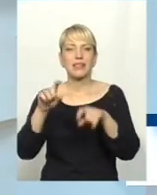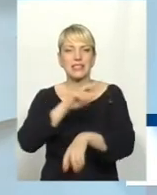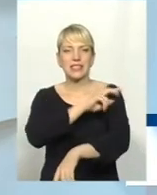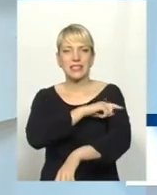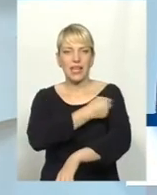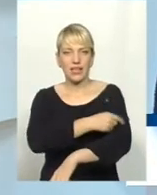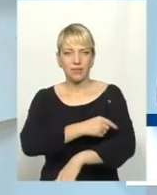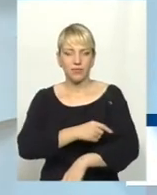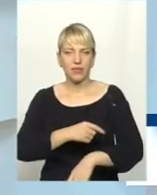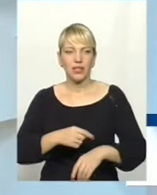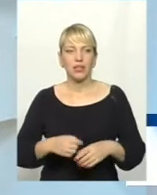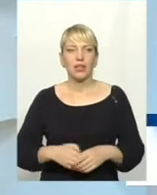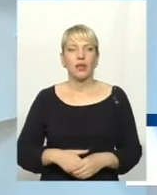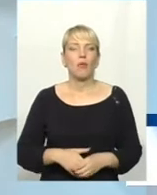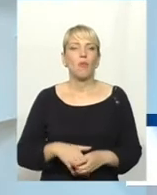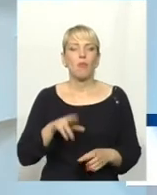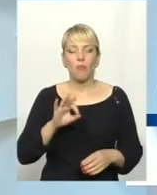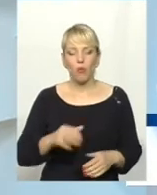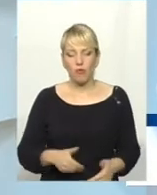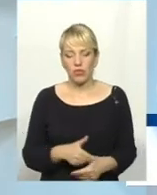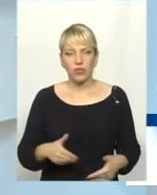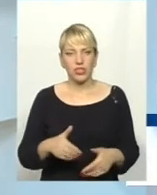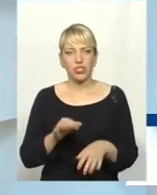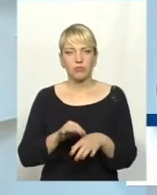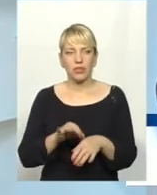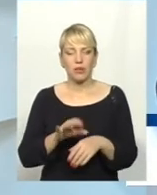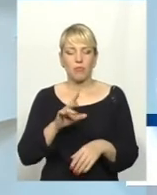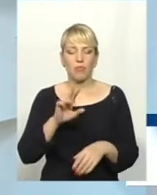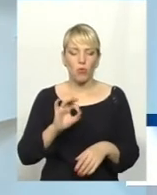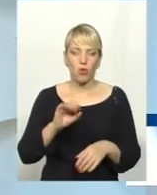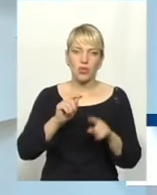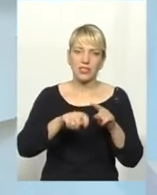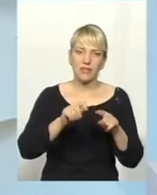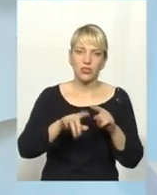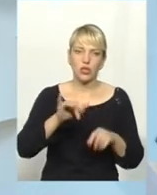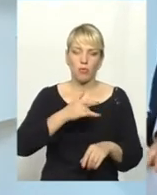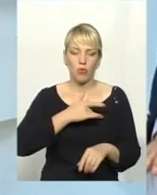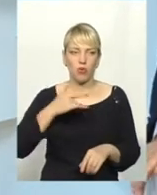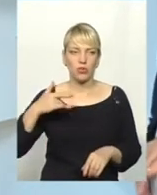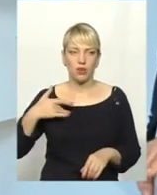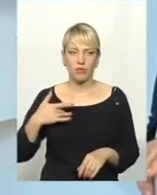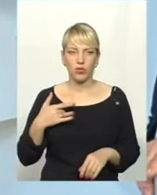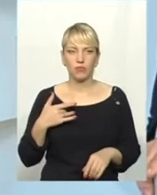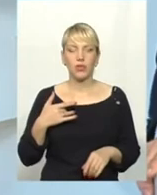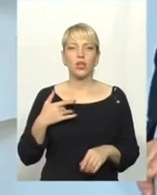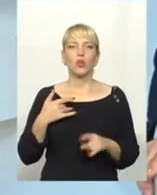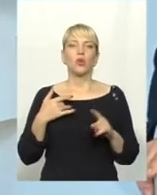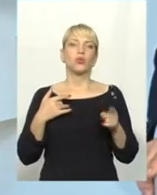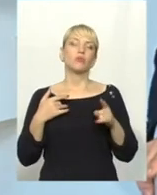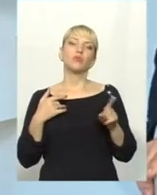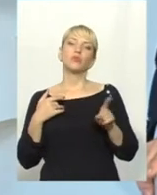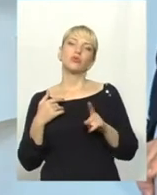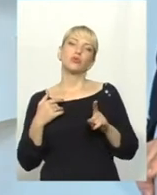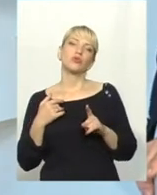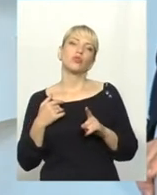боротьбі з генерічними захворюваннями, зокрема, сифілісом, і туберкульозом. Тому що ідеологи того режиму сказали, що